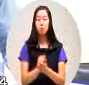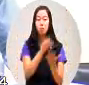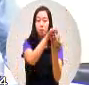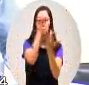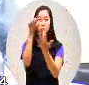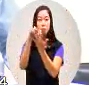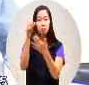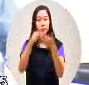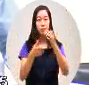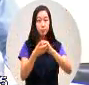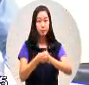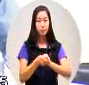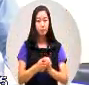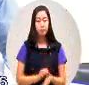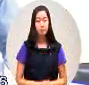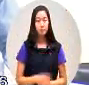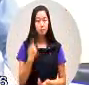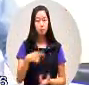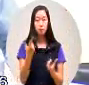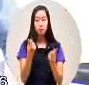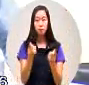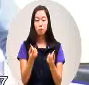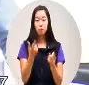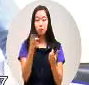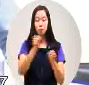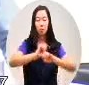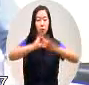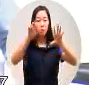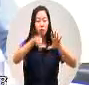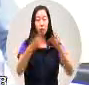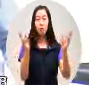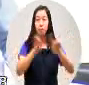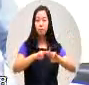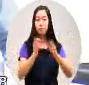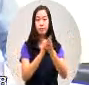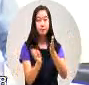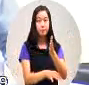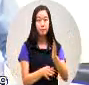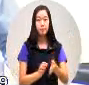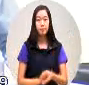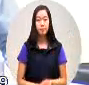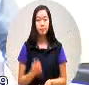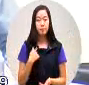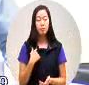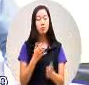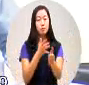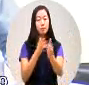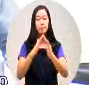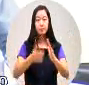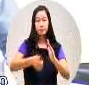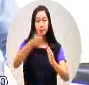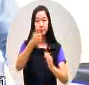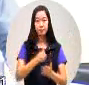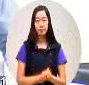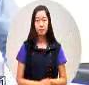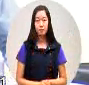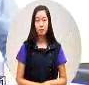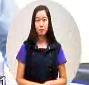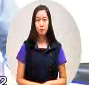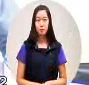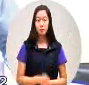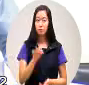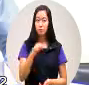择规定来废止这个公告那么我想请问陈局市长我们